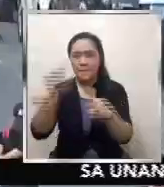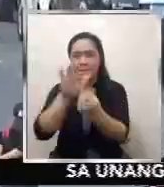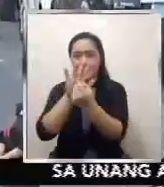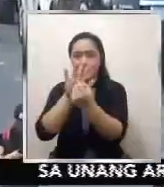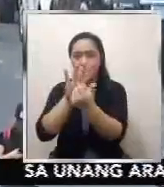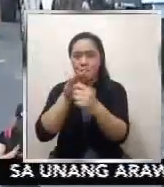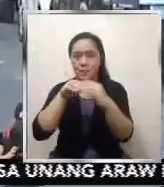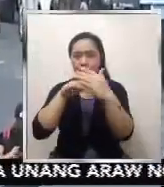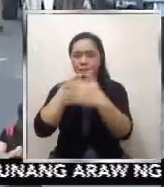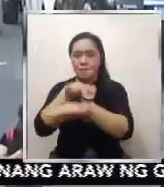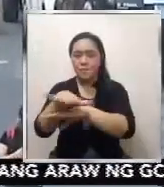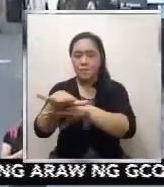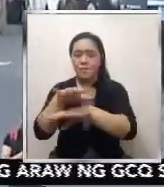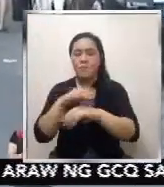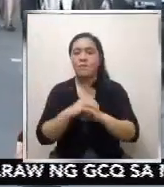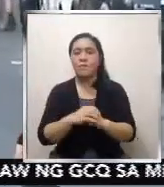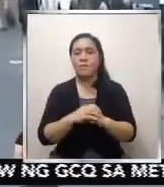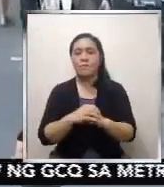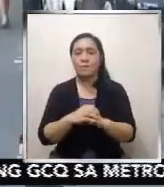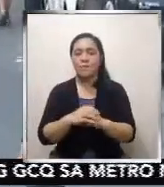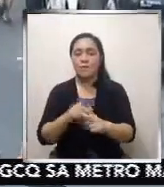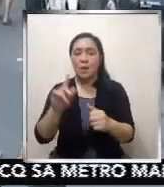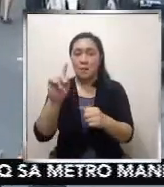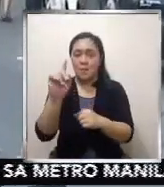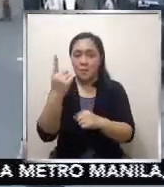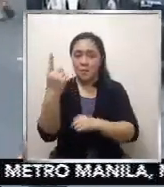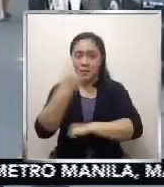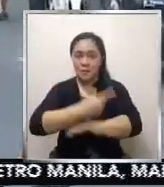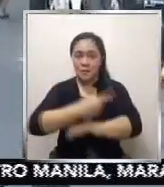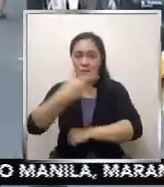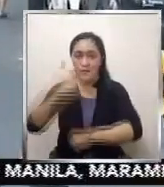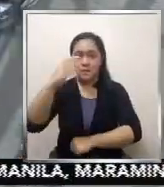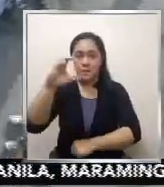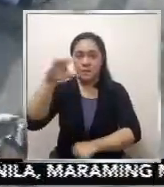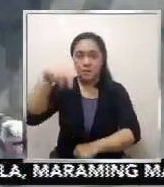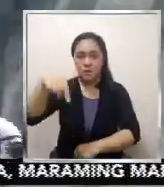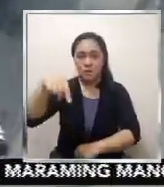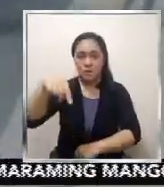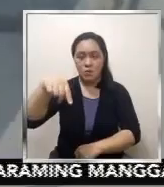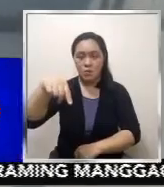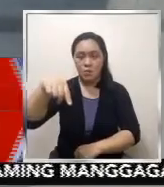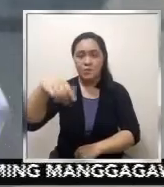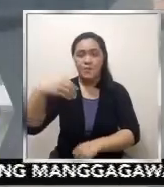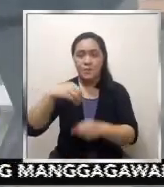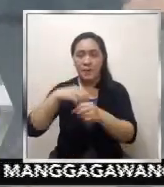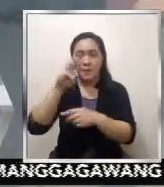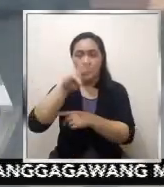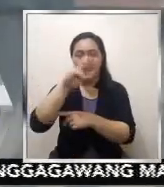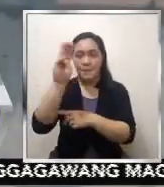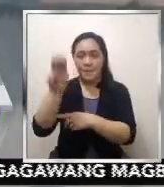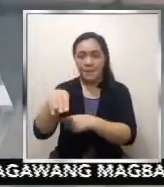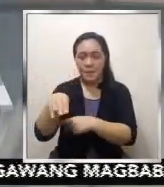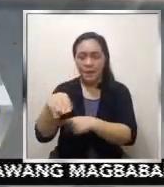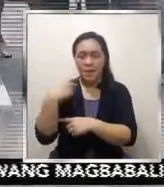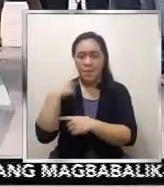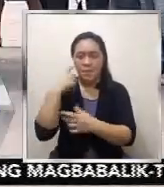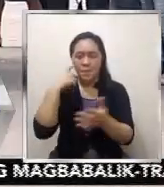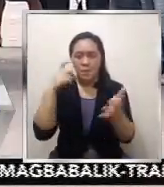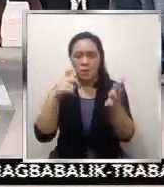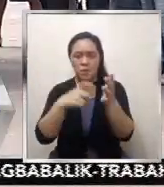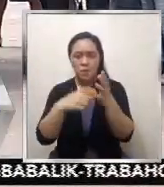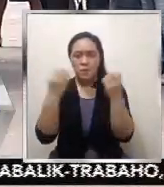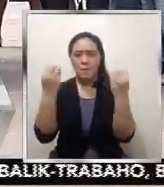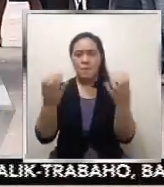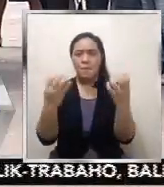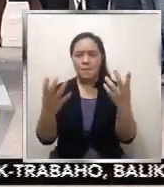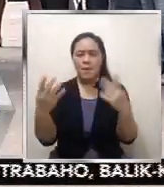Sa unang araw ng general community quarantine o GCQ sa Metro Manila, kapansin-pansin ang mas maraming tao sa lansangan. Sabi ni